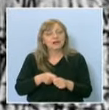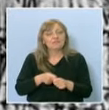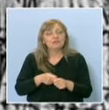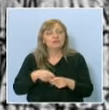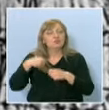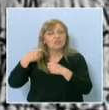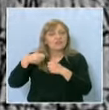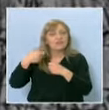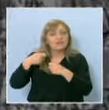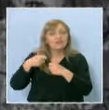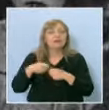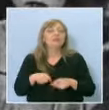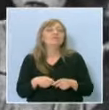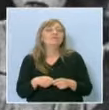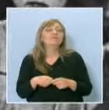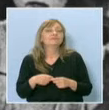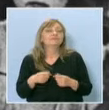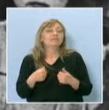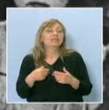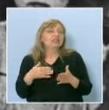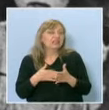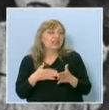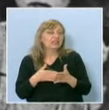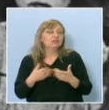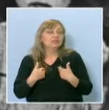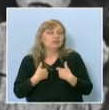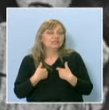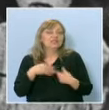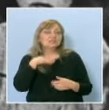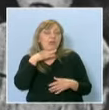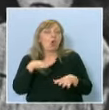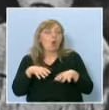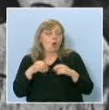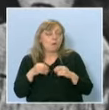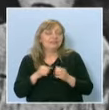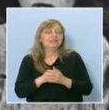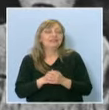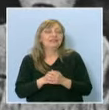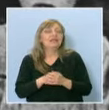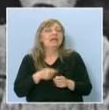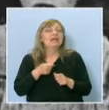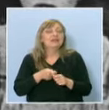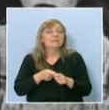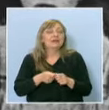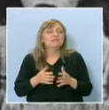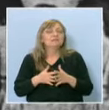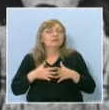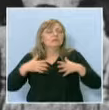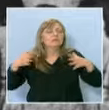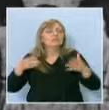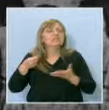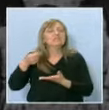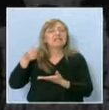филмите, тъй като ние сме опитни. Създали сме изключително